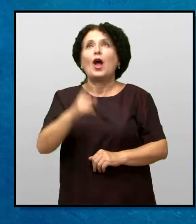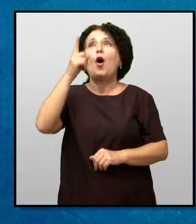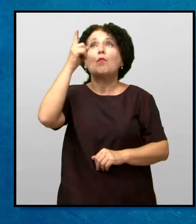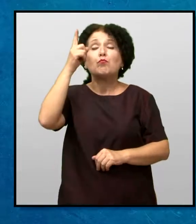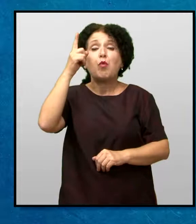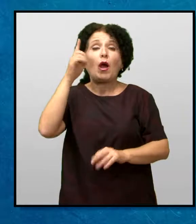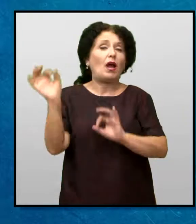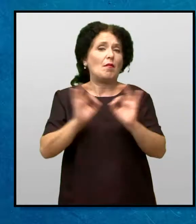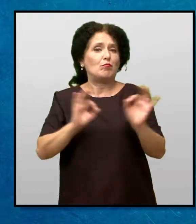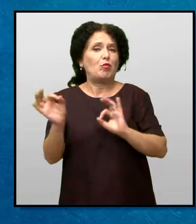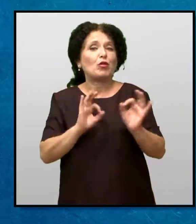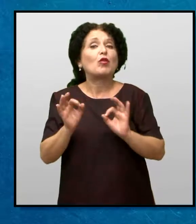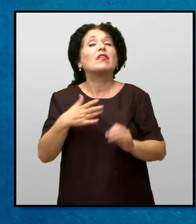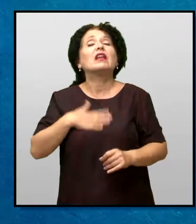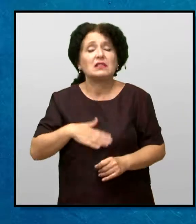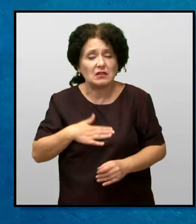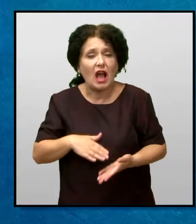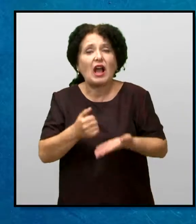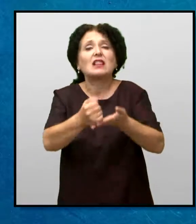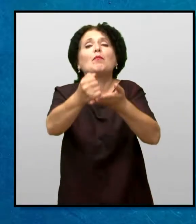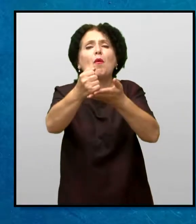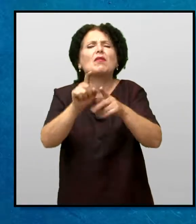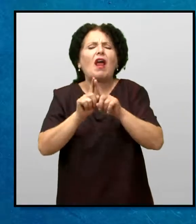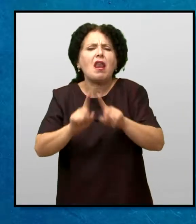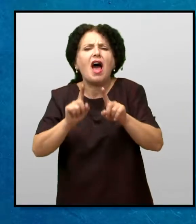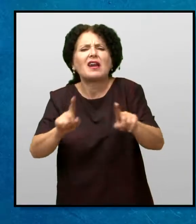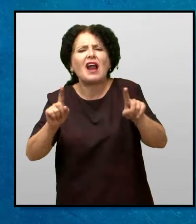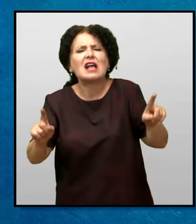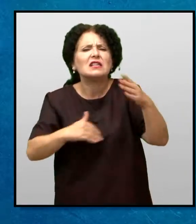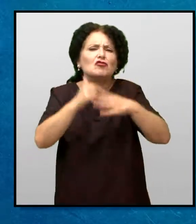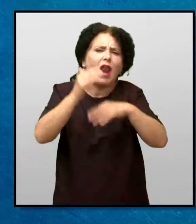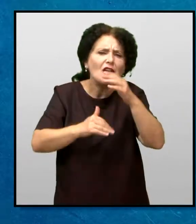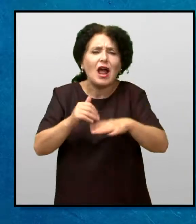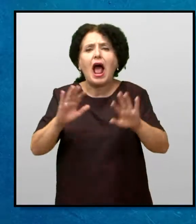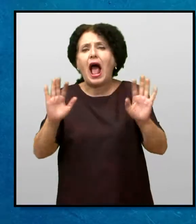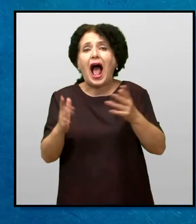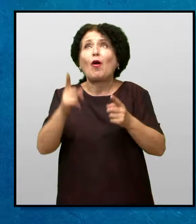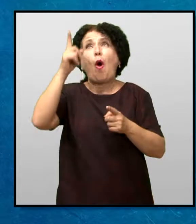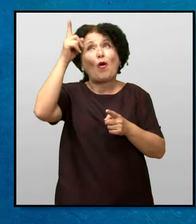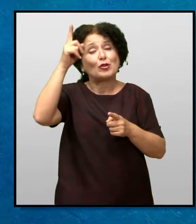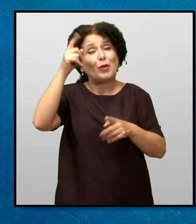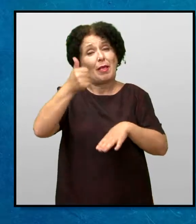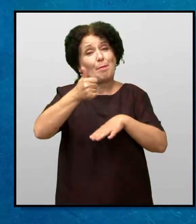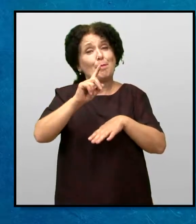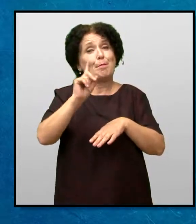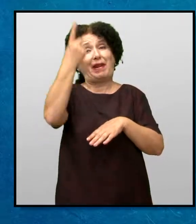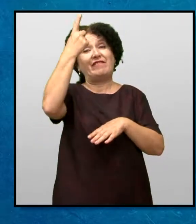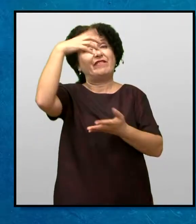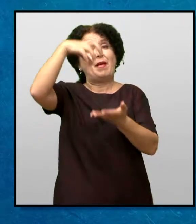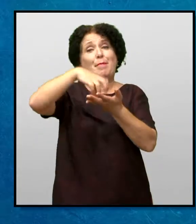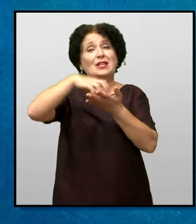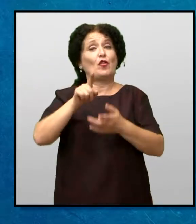Бог е подготвен и сака да ти помогне На различни начини Ако не го го ставиш на прво место